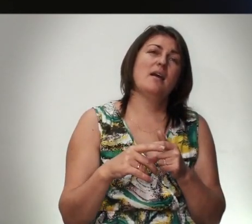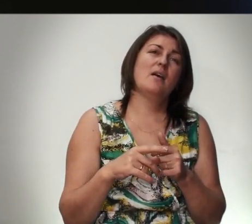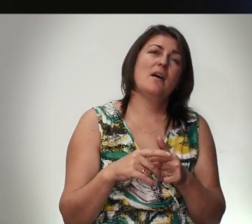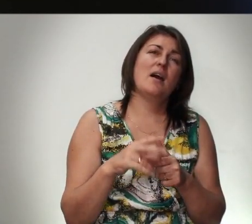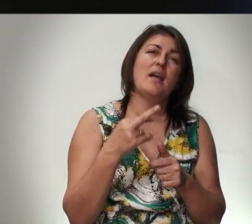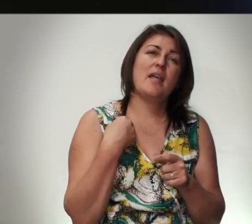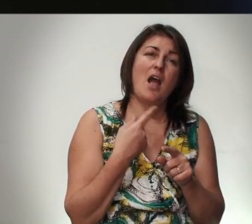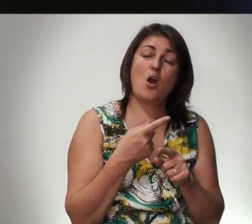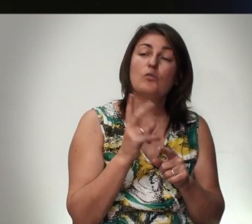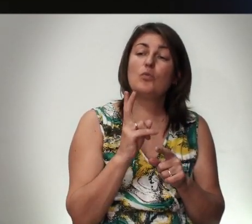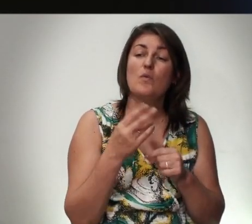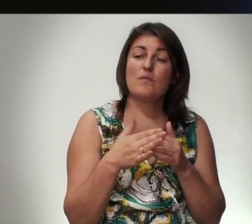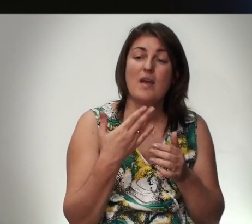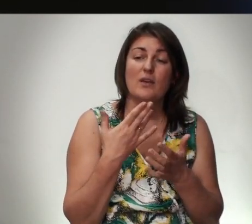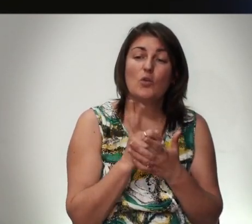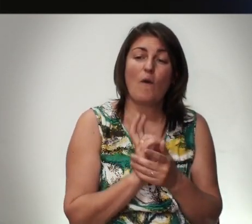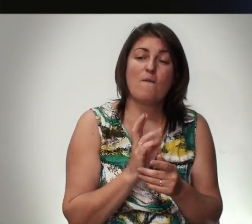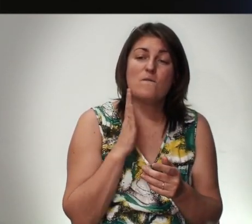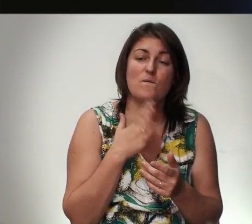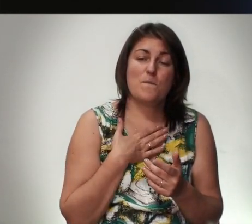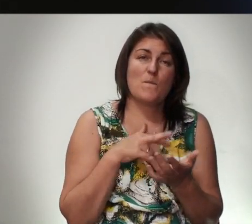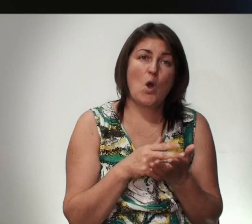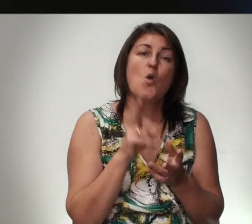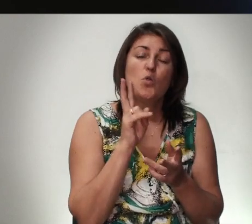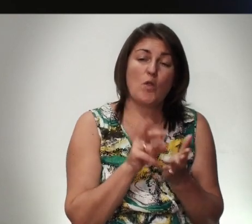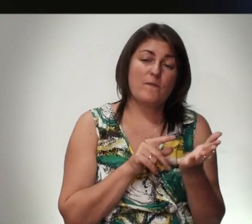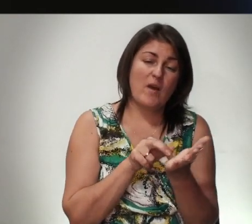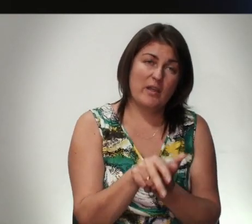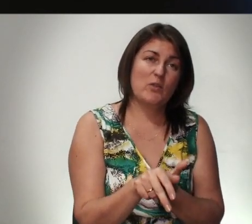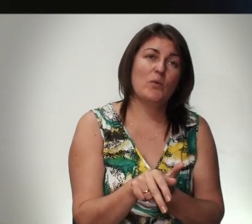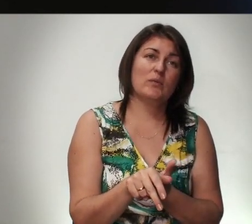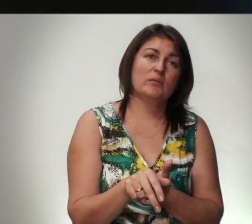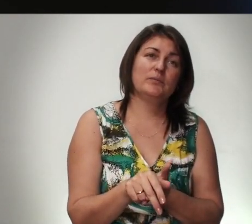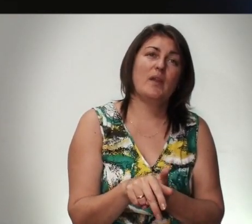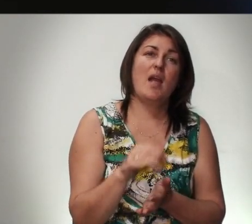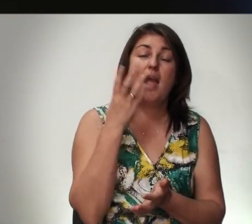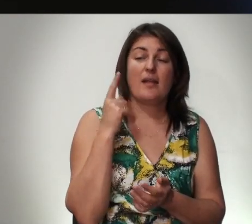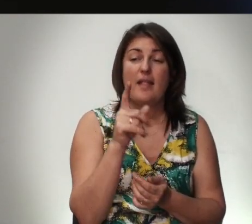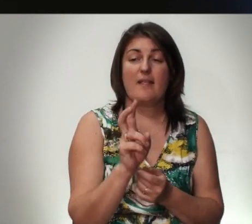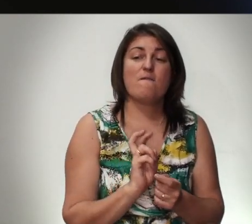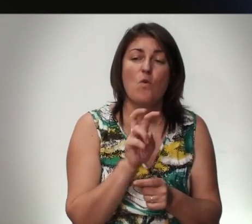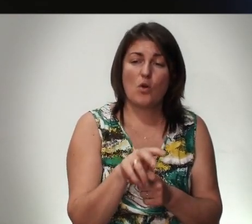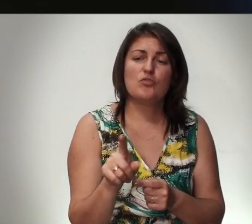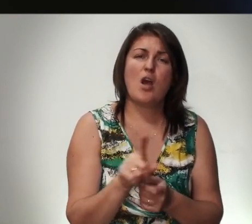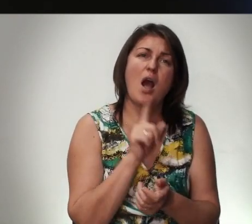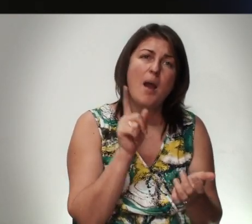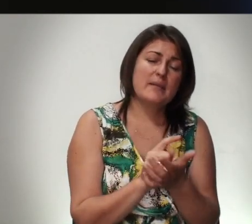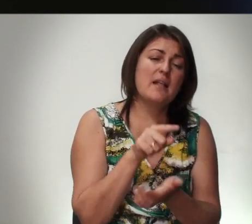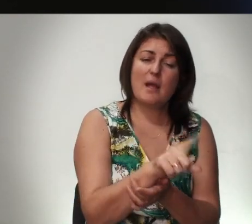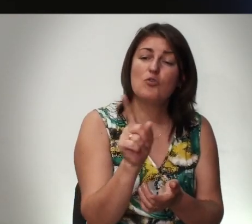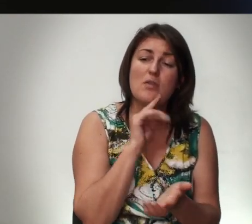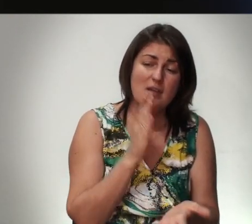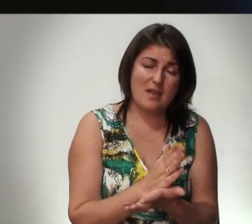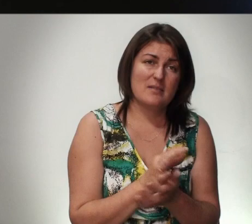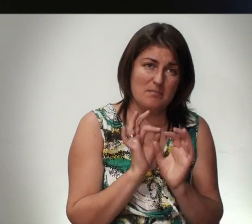Кто Войдет Мною Тот Войдет И И когда Ты Входишь Обязательно Там Что-то Есть